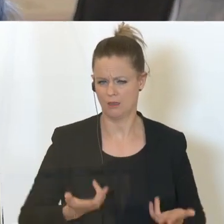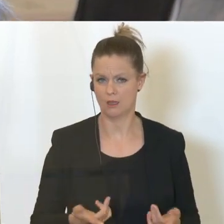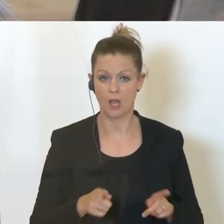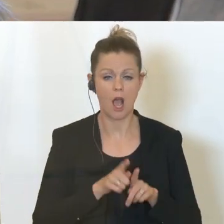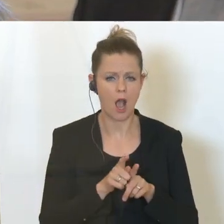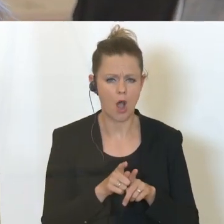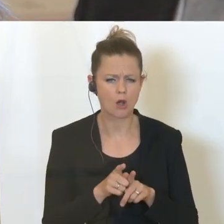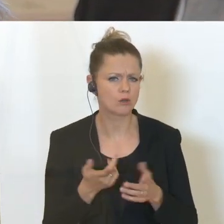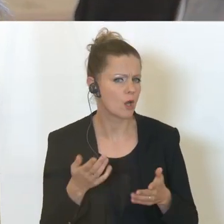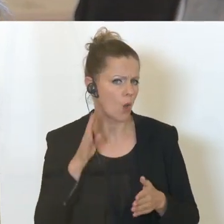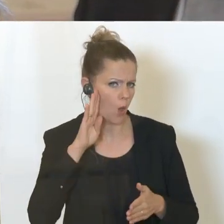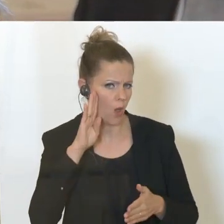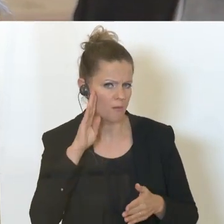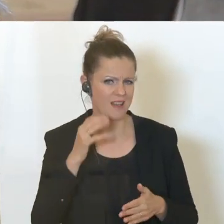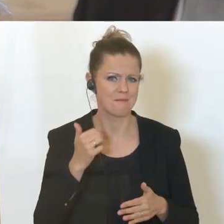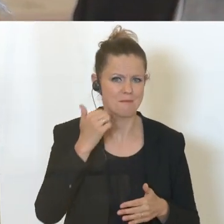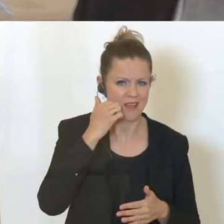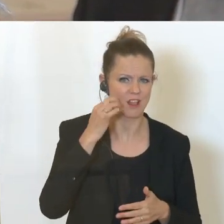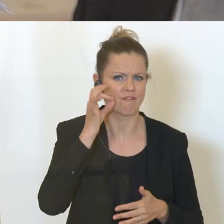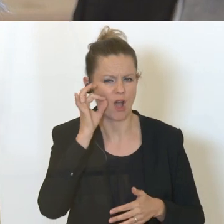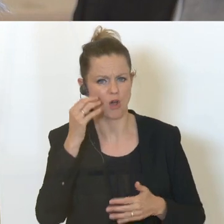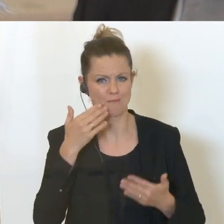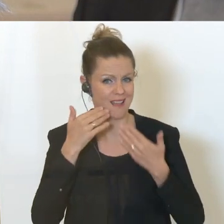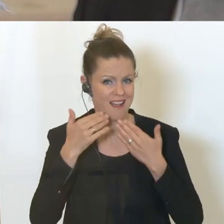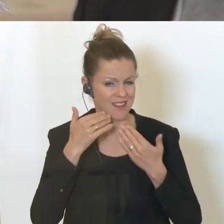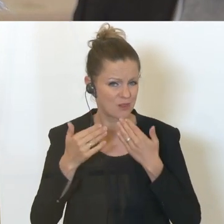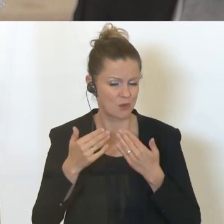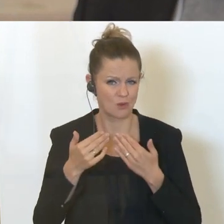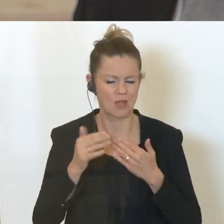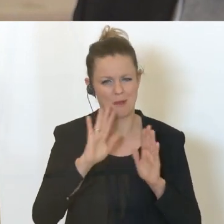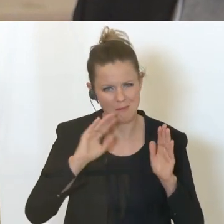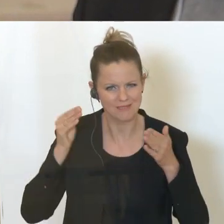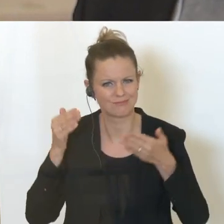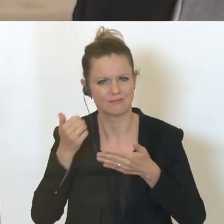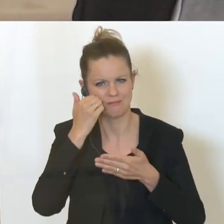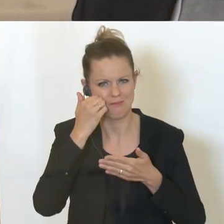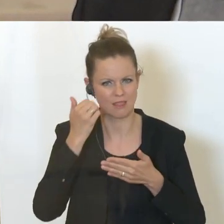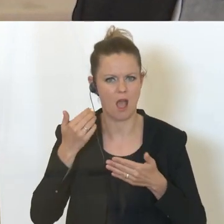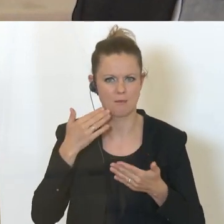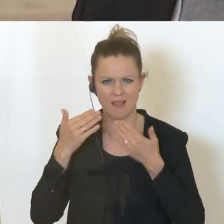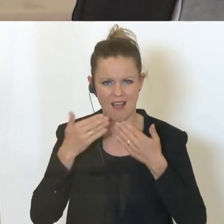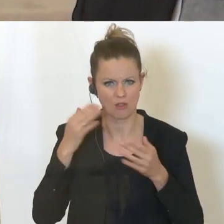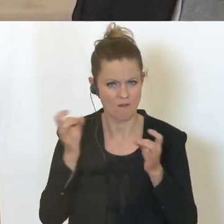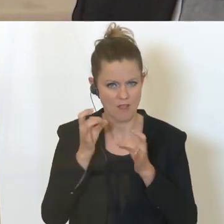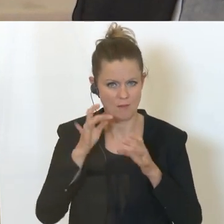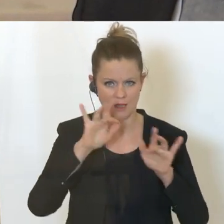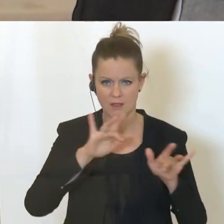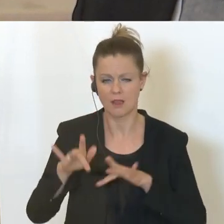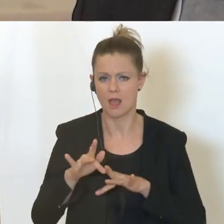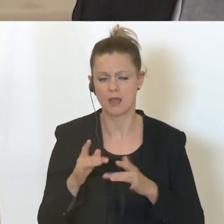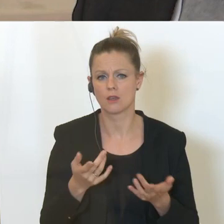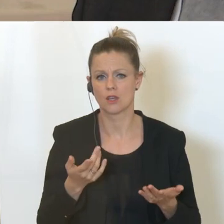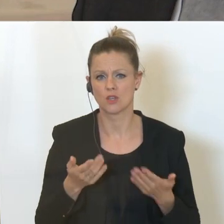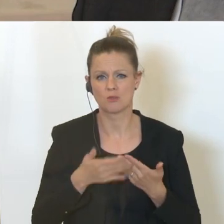kommen Stimmen aus der Männer und Frauenberatung, jetzt mal speziell auf die Männerberatung, wo es Feedback gibt, dass allein oft